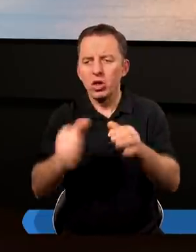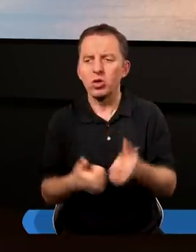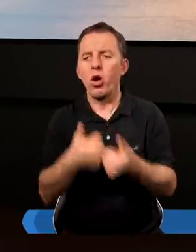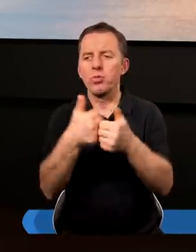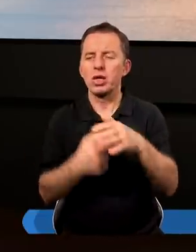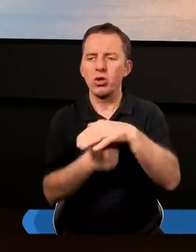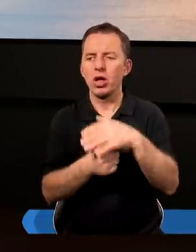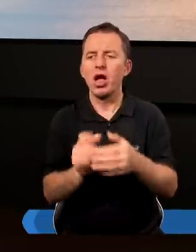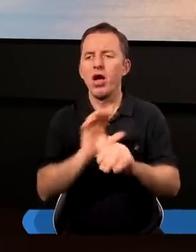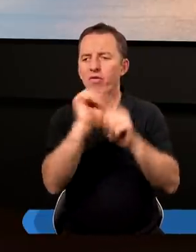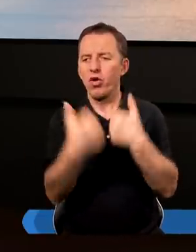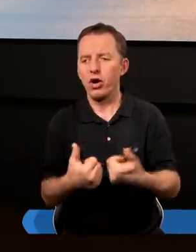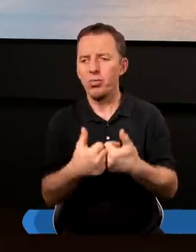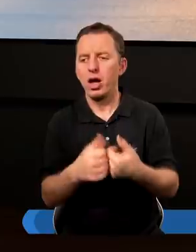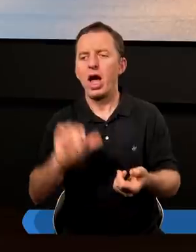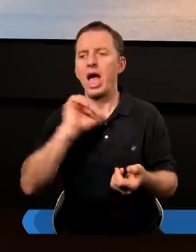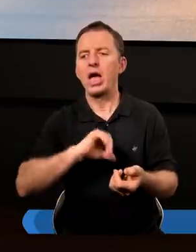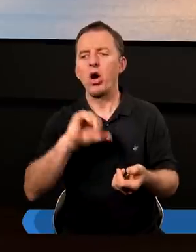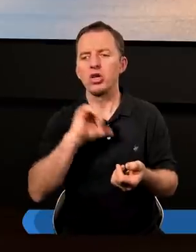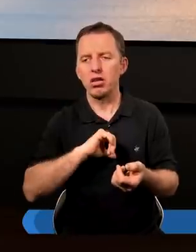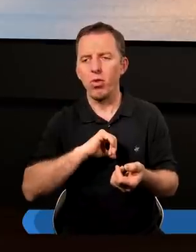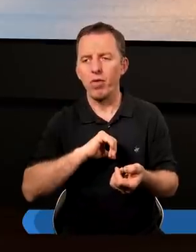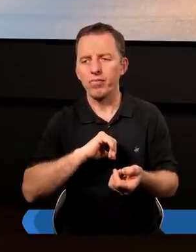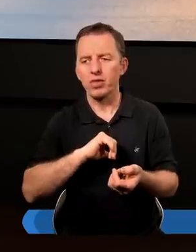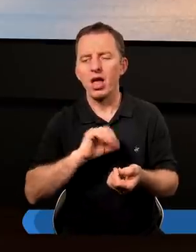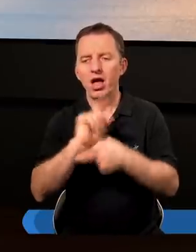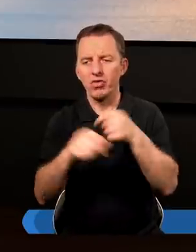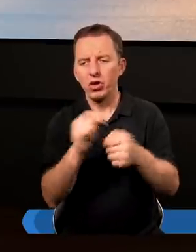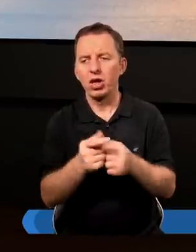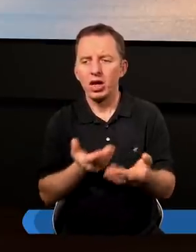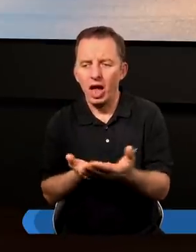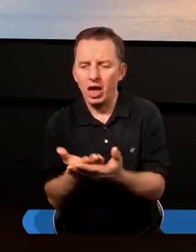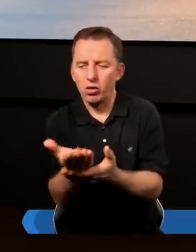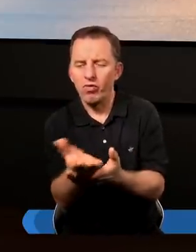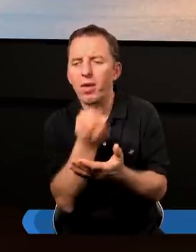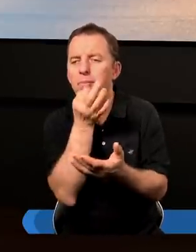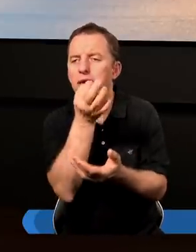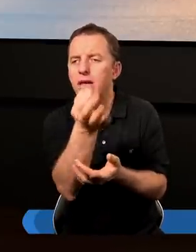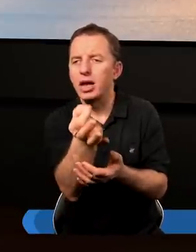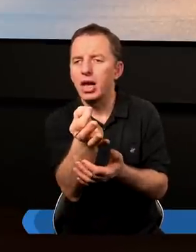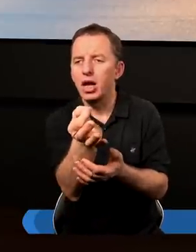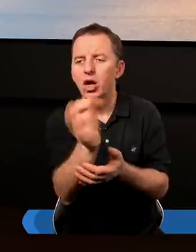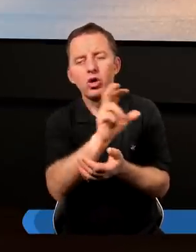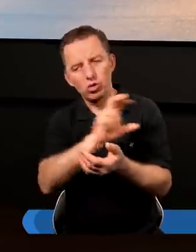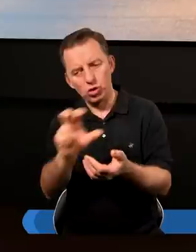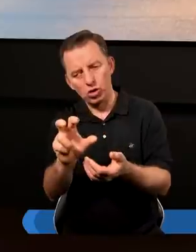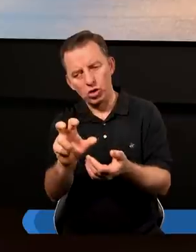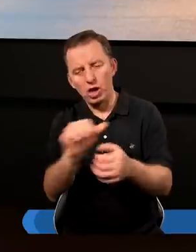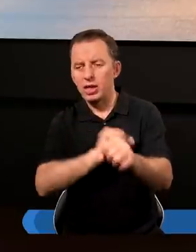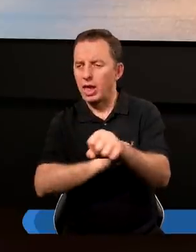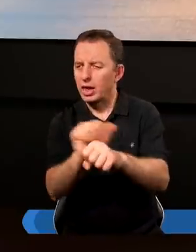jako dominującą formę egoizmu. I w związku z tym nasuwa mi się pytanie, czy